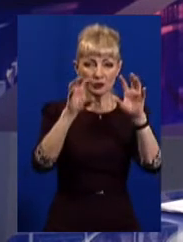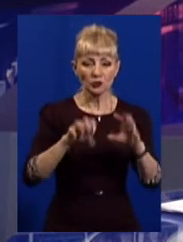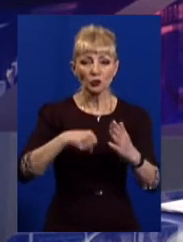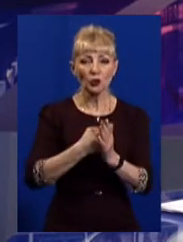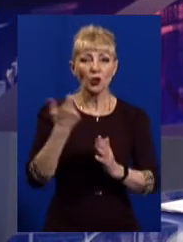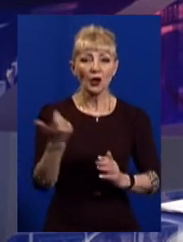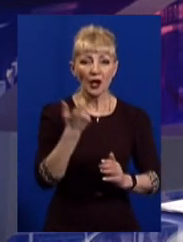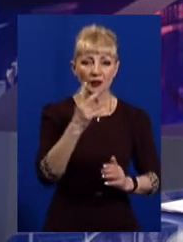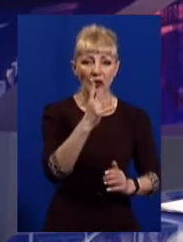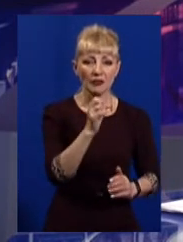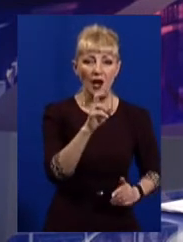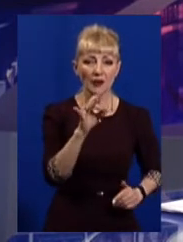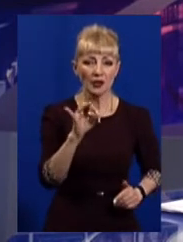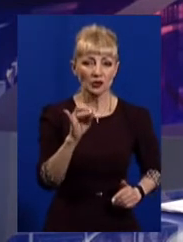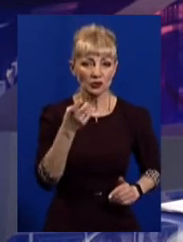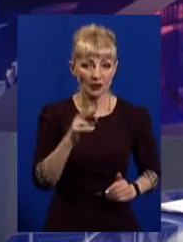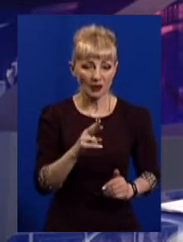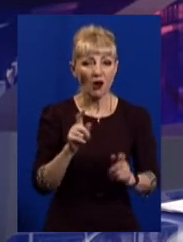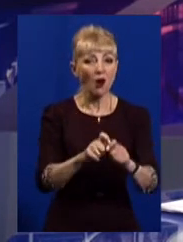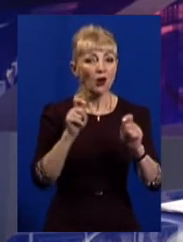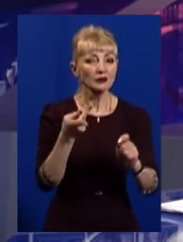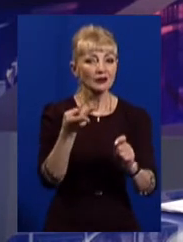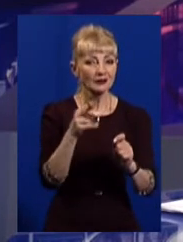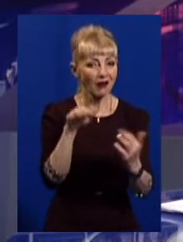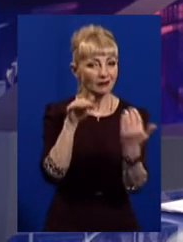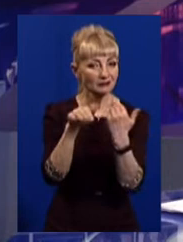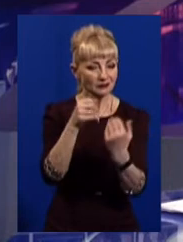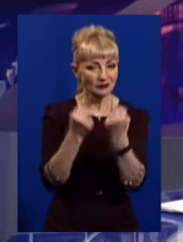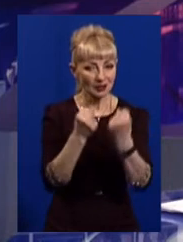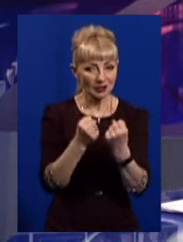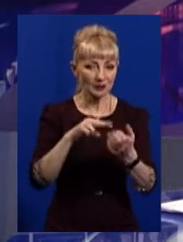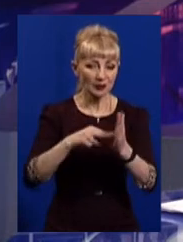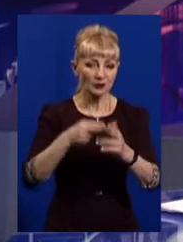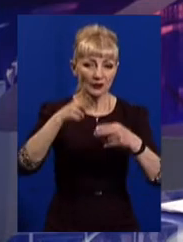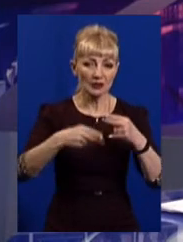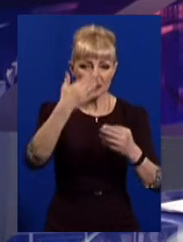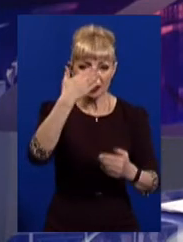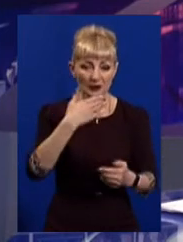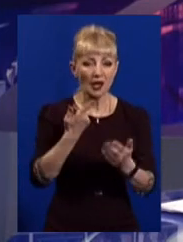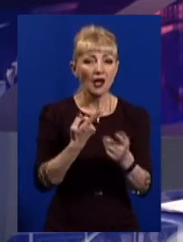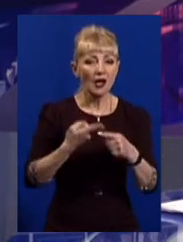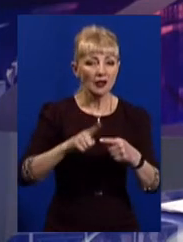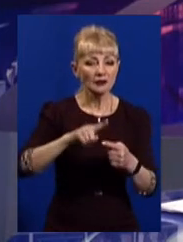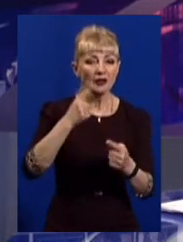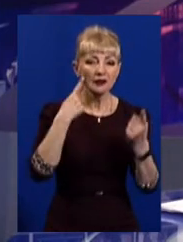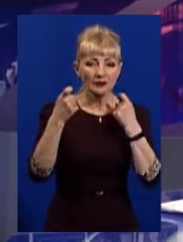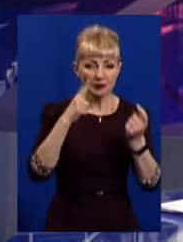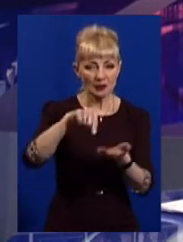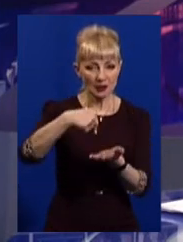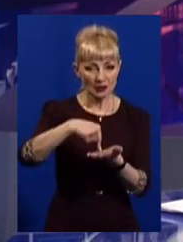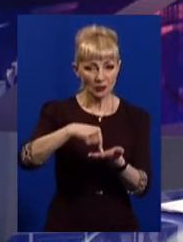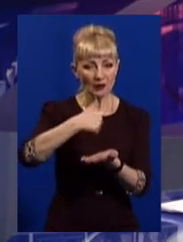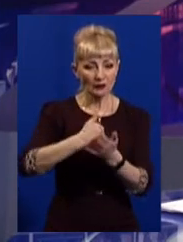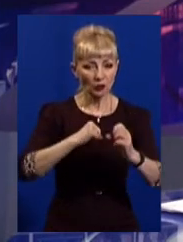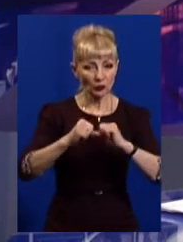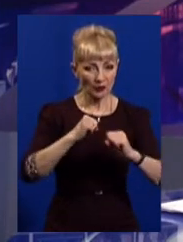до Харківської набережної. Відкрити її для руху планують наприкінці літа. Це інформація міського департаменту інфраструктури. Коли